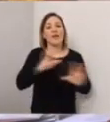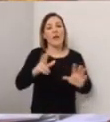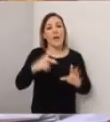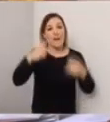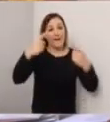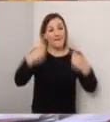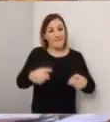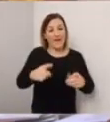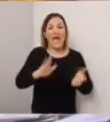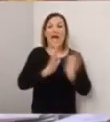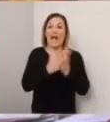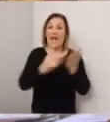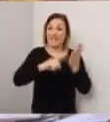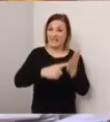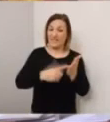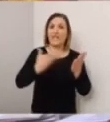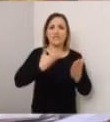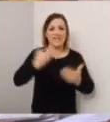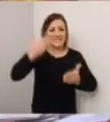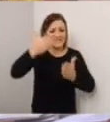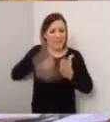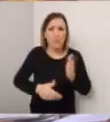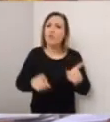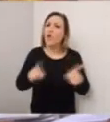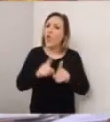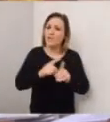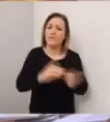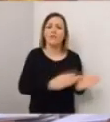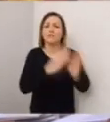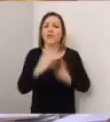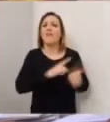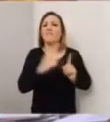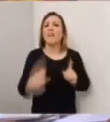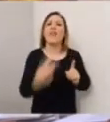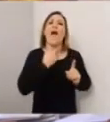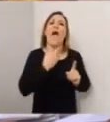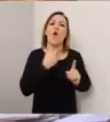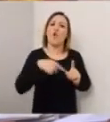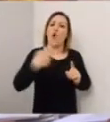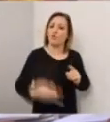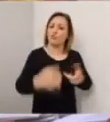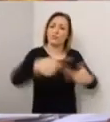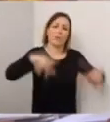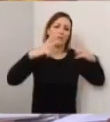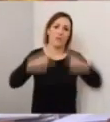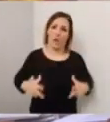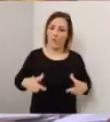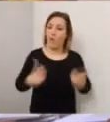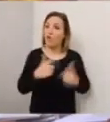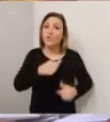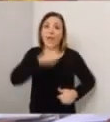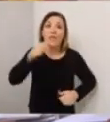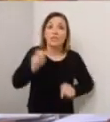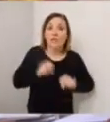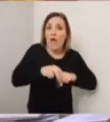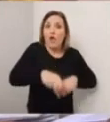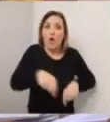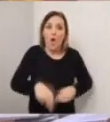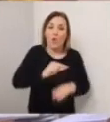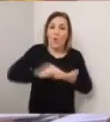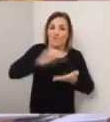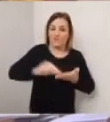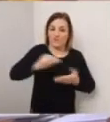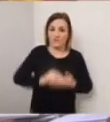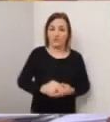anche se sono in scadenza, sono valide fino ad agosto, quindi non ci sono problemi, non è necessario venire all'ufficio anche se è sempre notato.